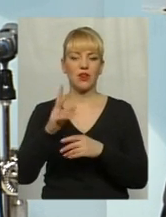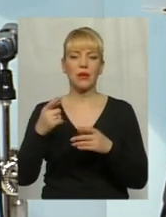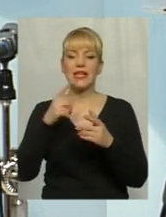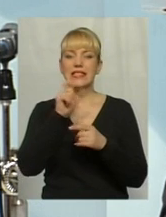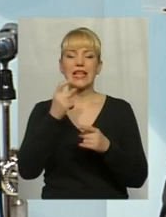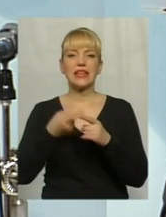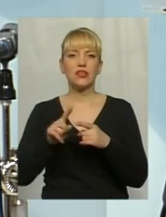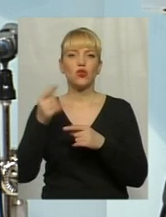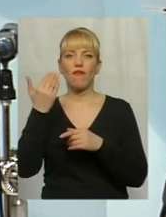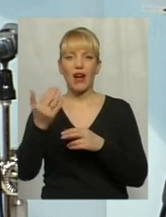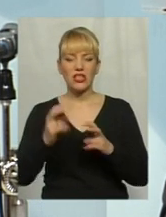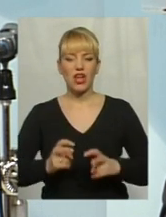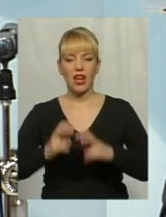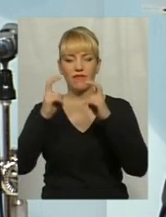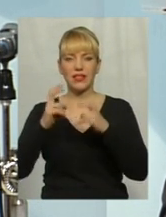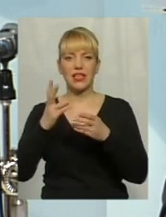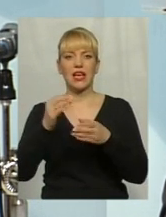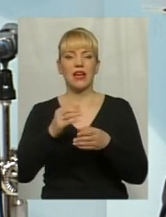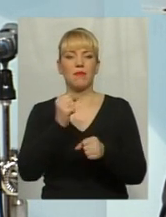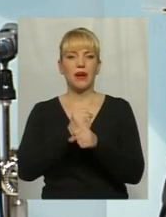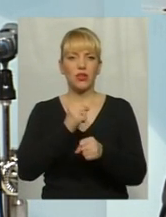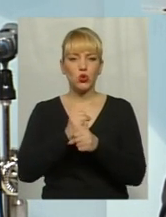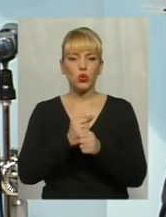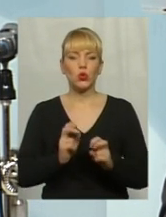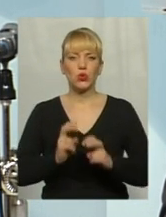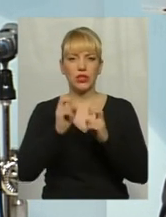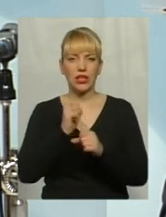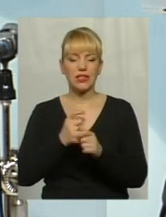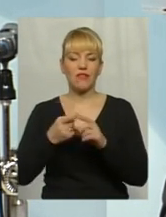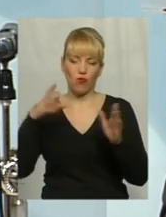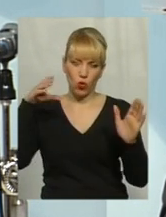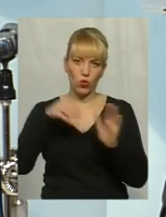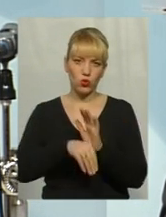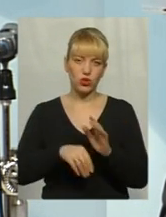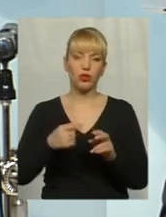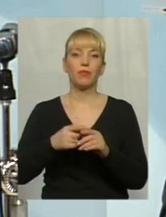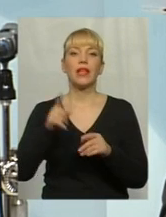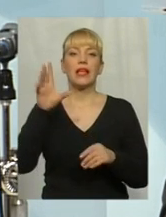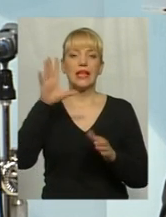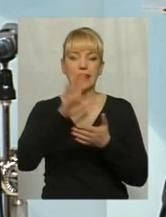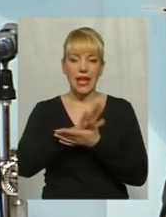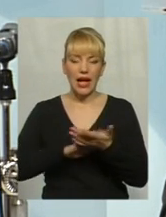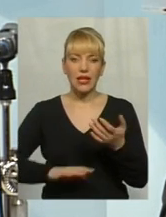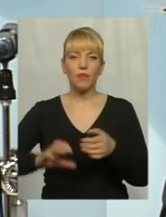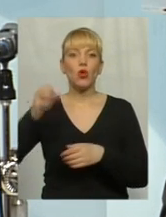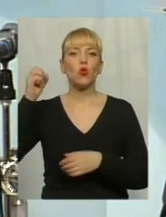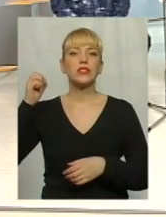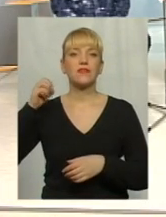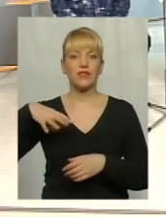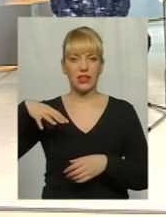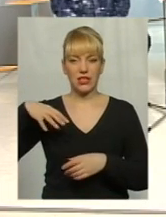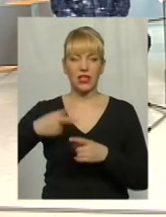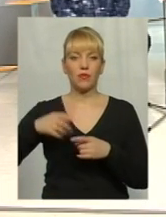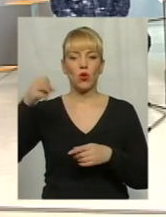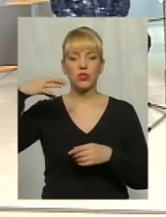справні їздять, їх ремонтують, це також включено в тарифі. Далі освітлення сходових